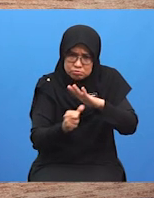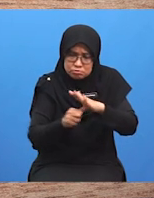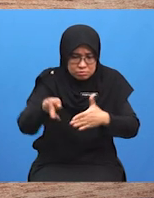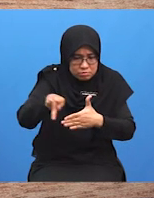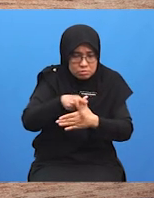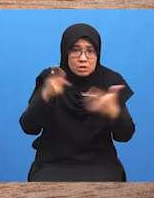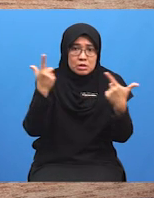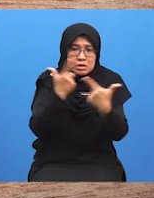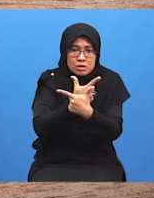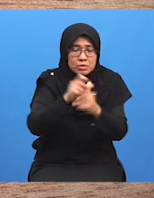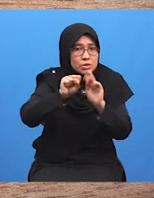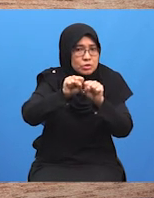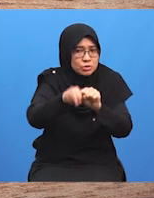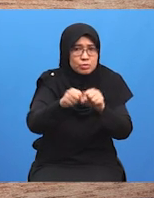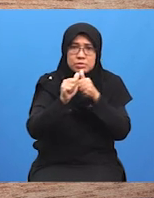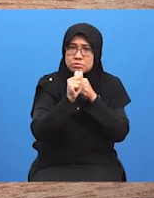yang ke